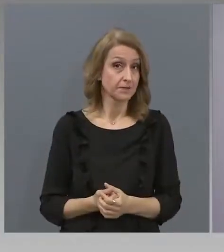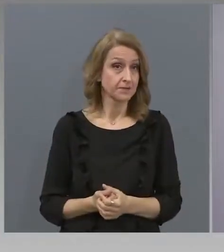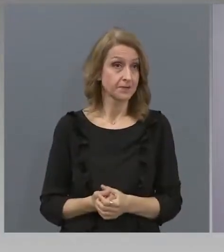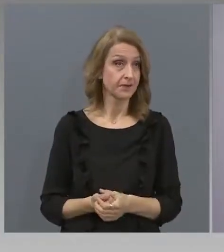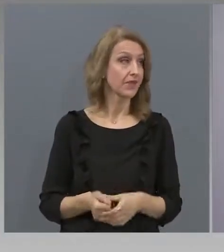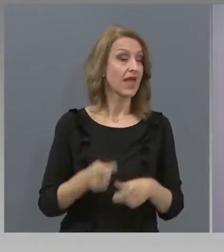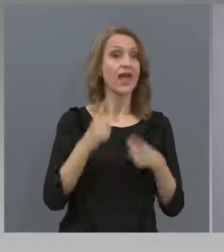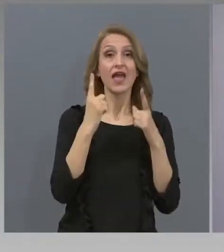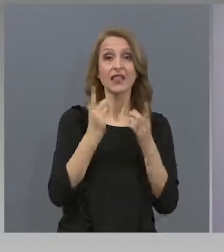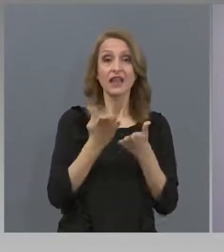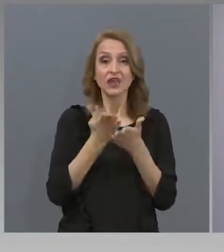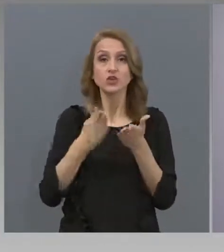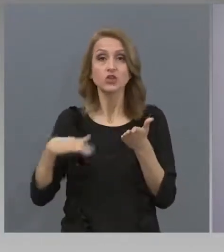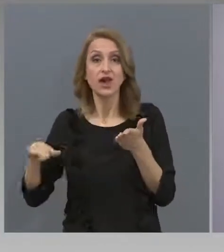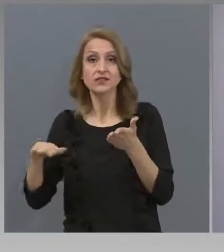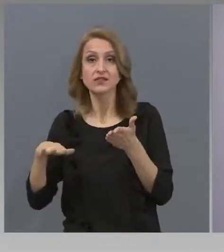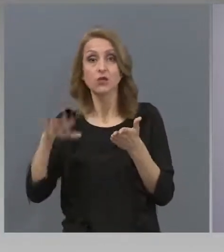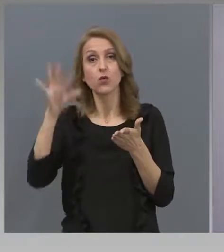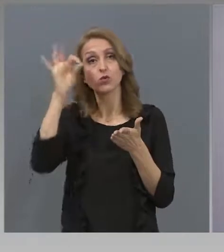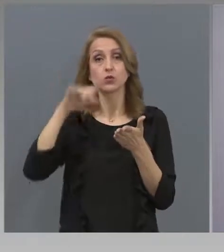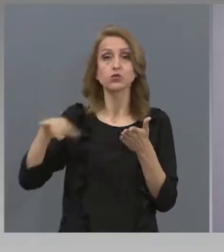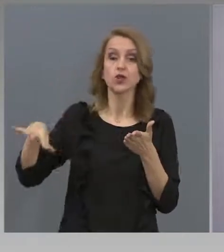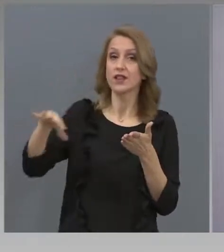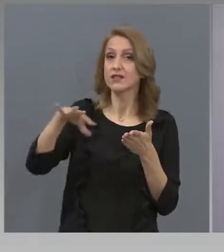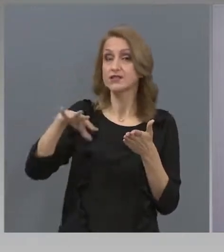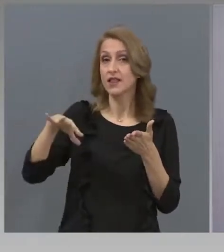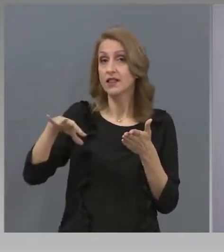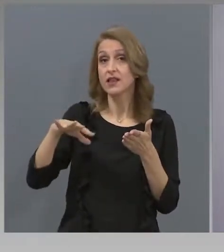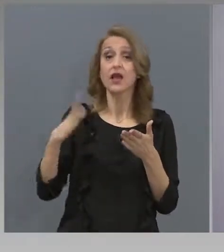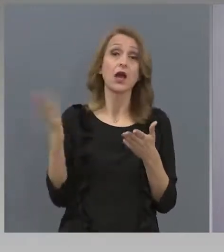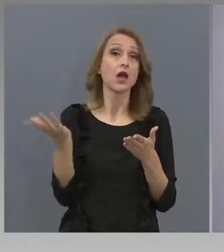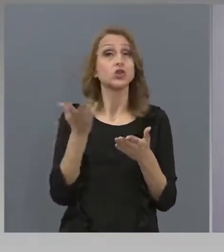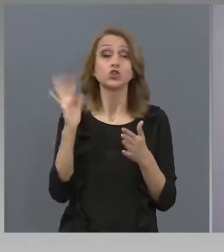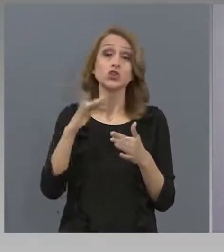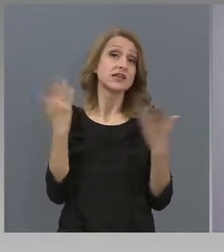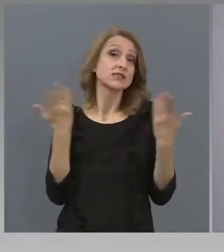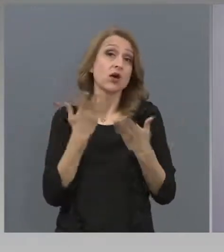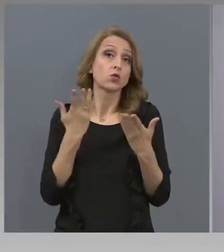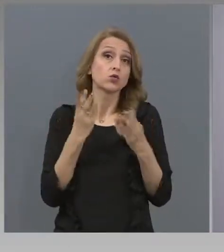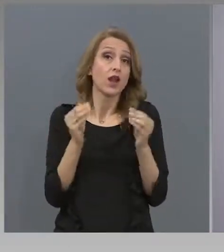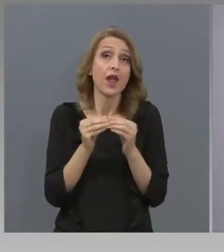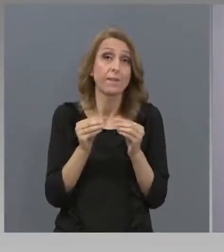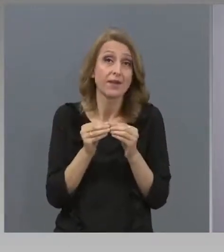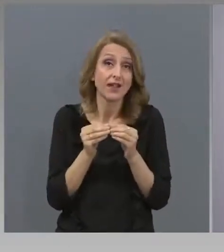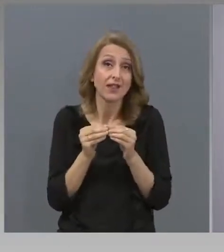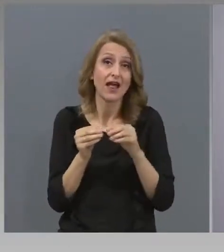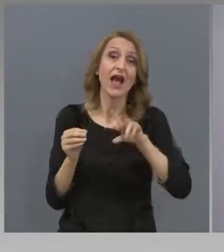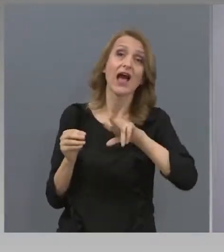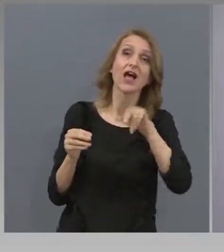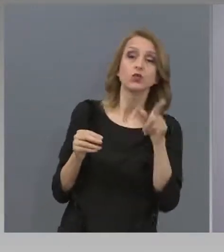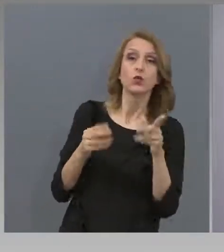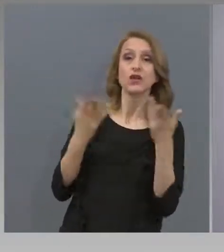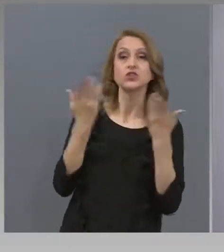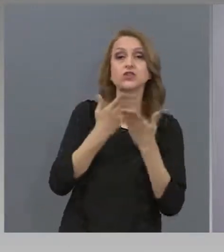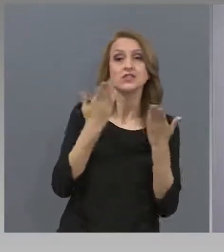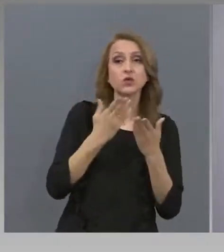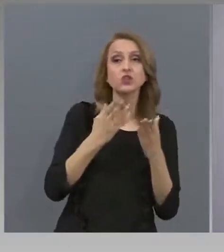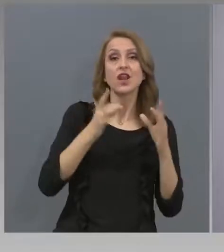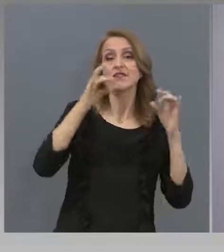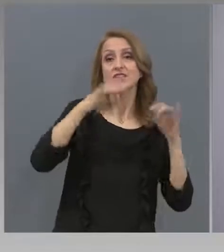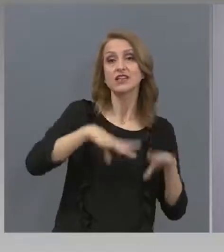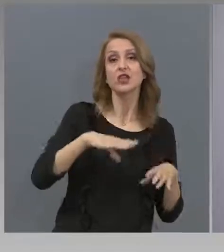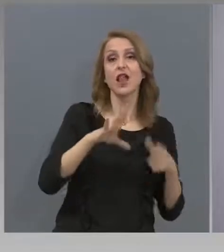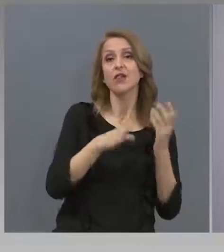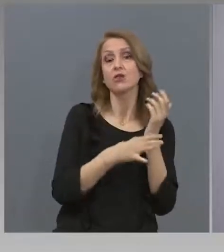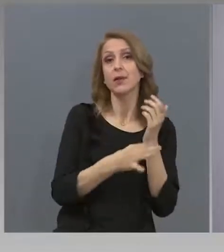Тоест, една част от учениците ще са изучавали тези теми и през април месец, а други в началото на март. Но темите